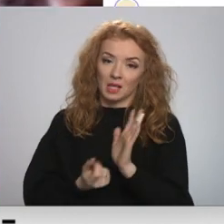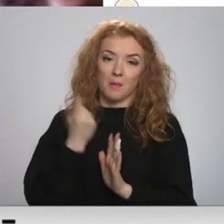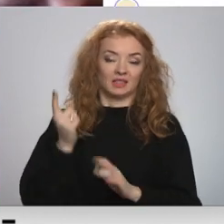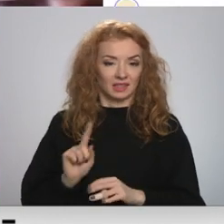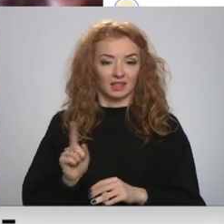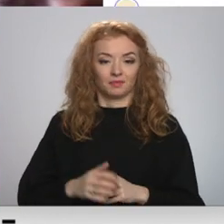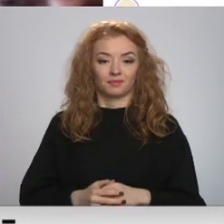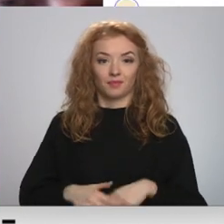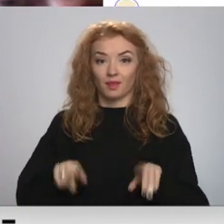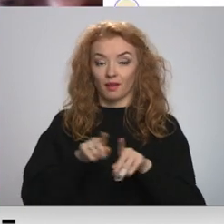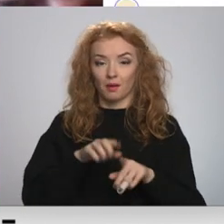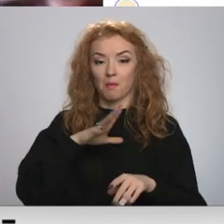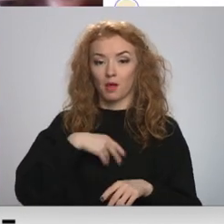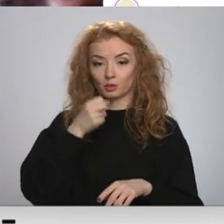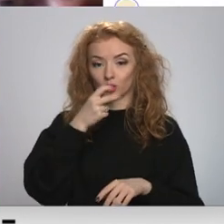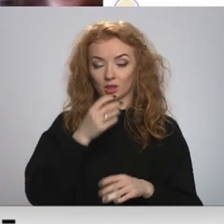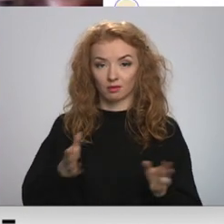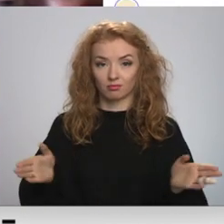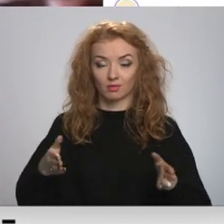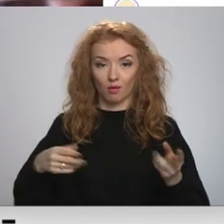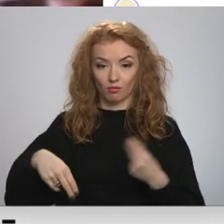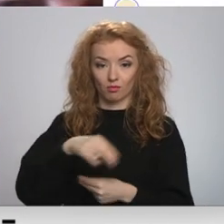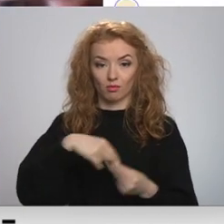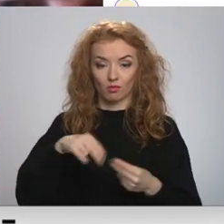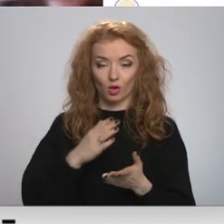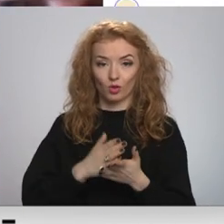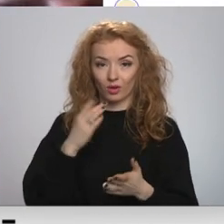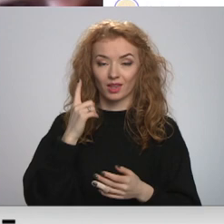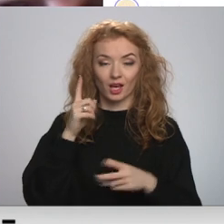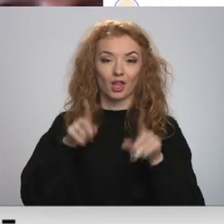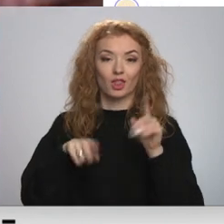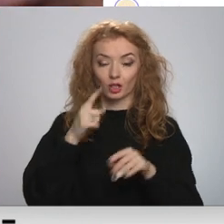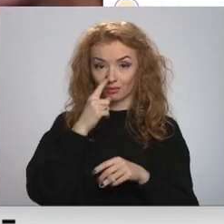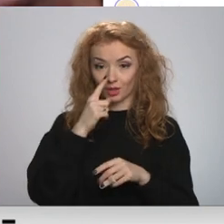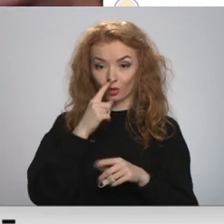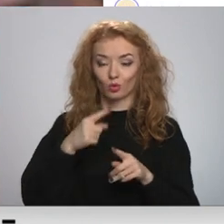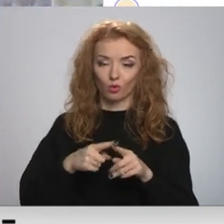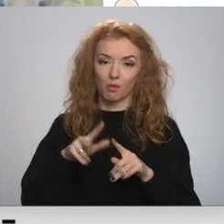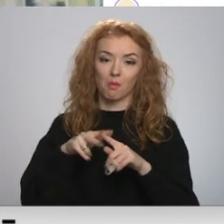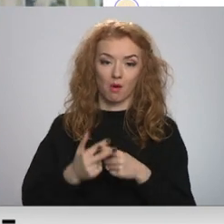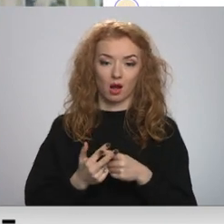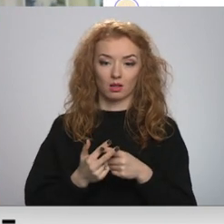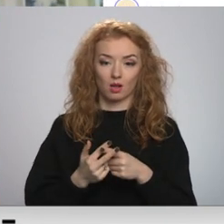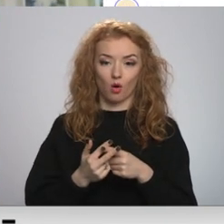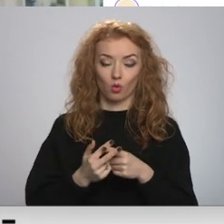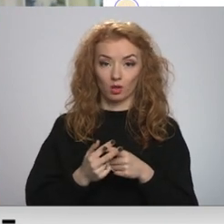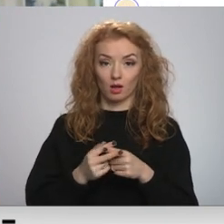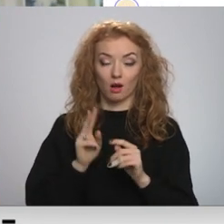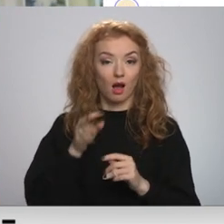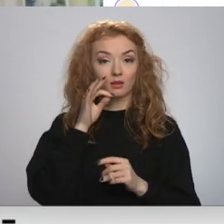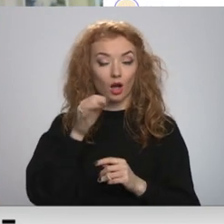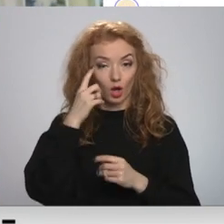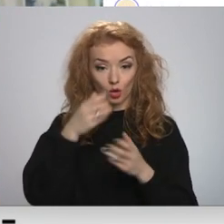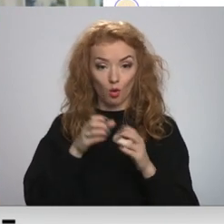ir. Arī pēcpusdienā sasauktā kārtījā domas sēdi nursnājās vien dažas minūtes un tika pārtraukta. Kā skaidro domē,